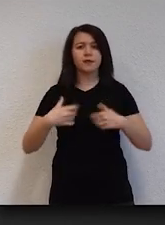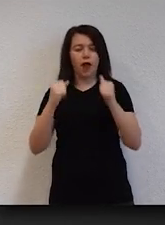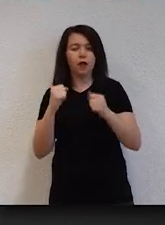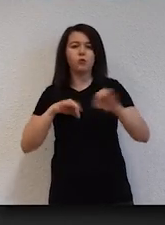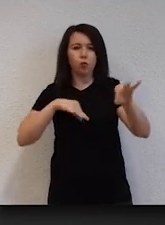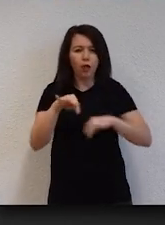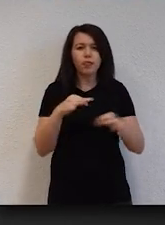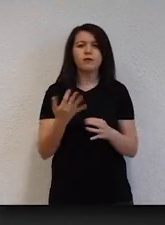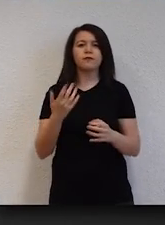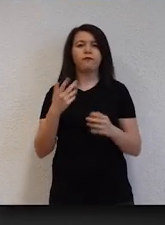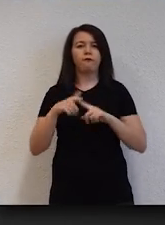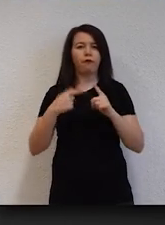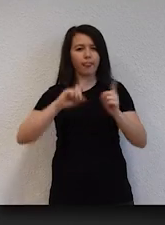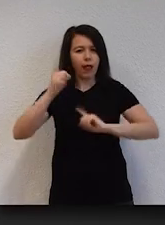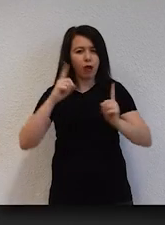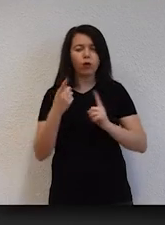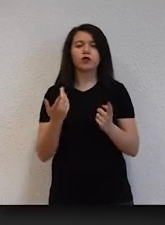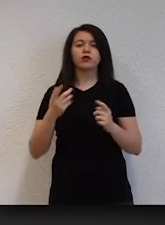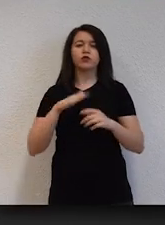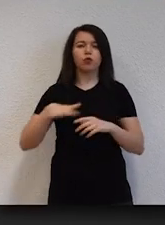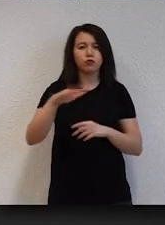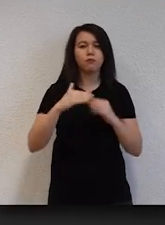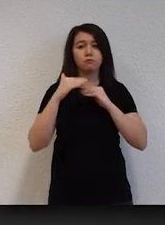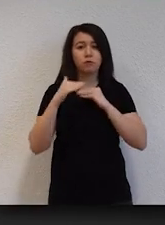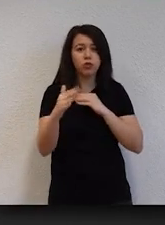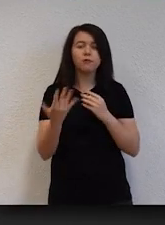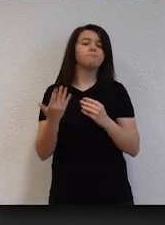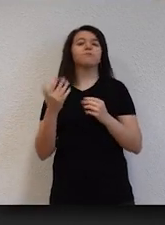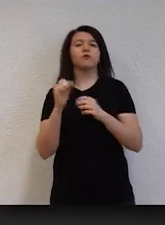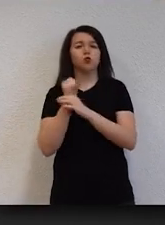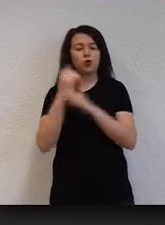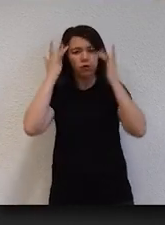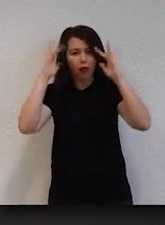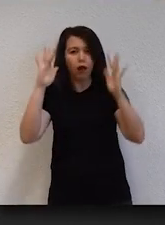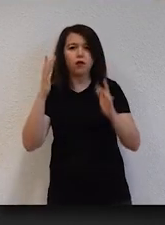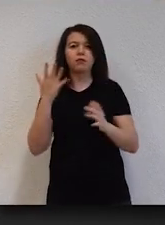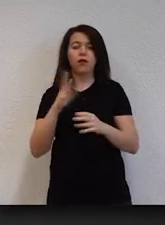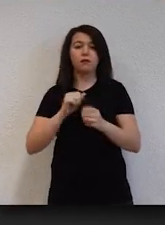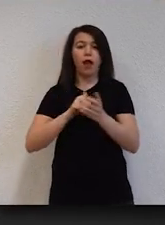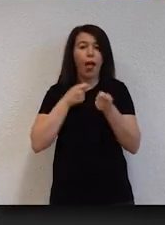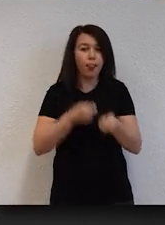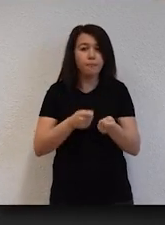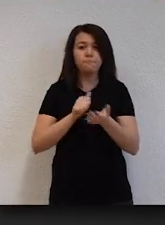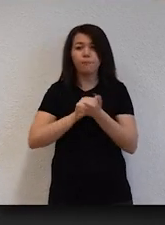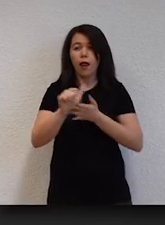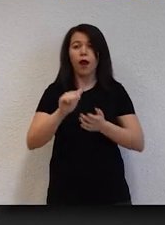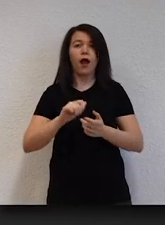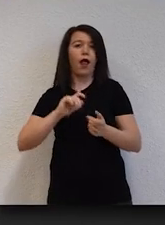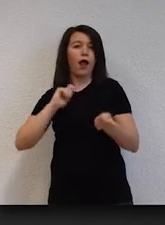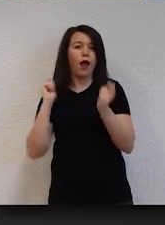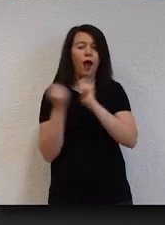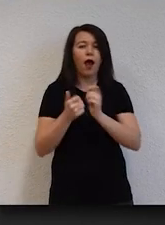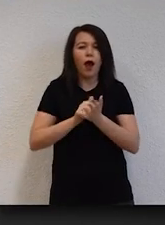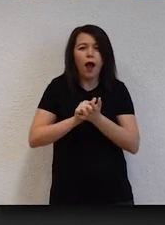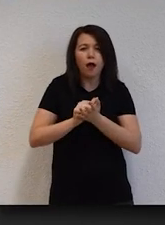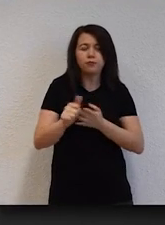ve sağlıktan mühendisliğe, fen ve teknolojiden sosyal ve beşeri bilimler ile kültür ve sanatın her dalına, eğitim